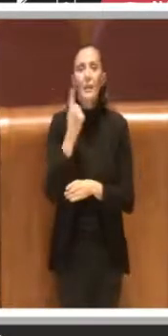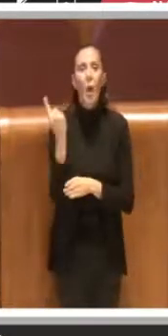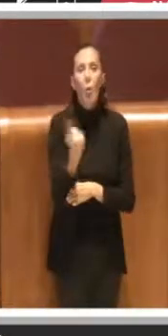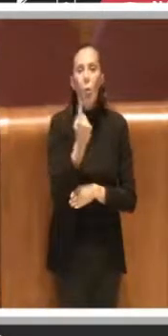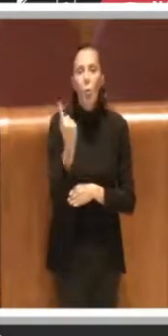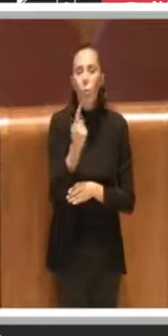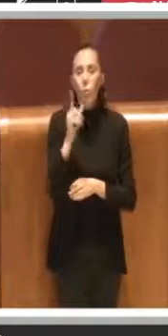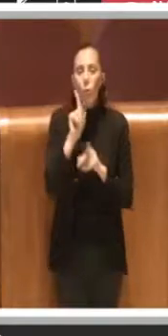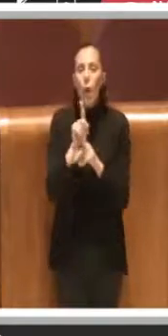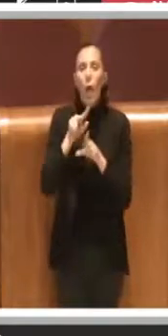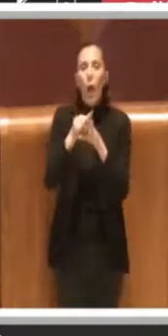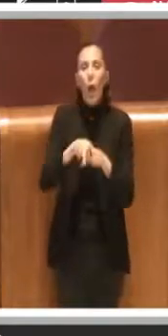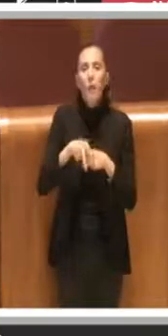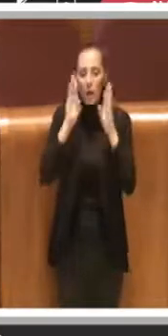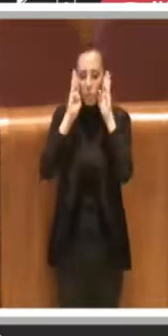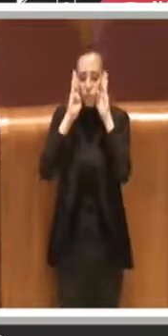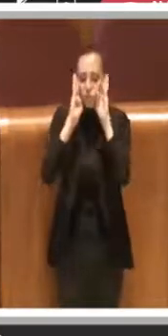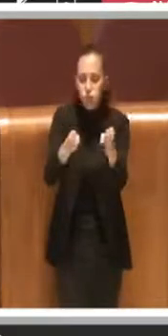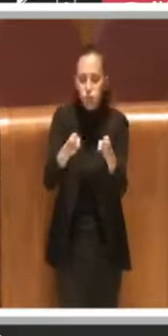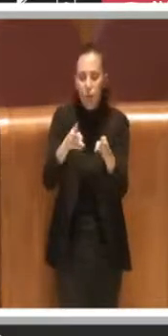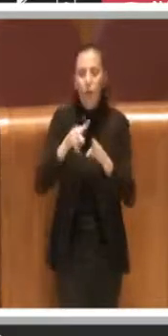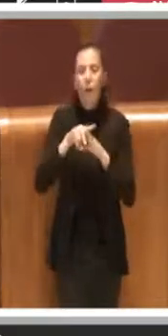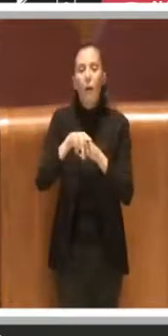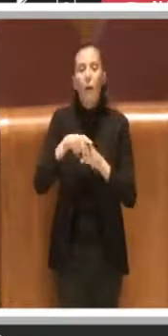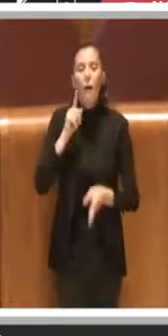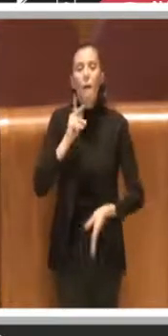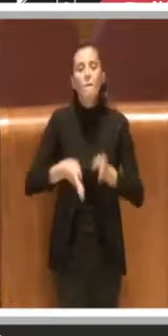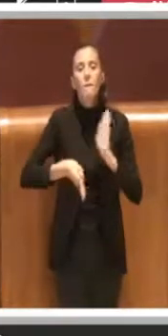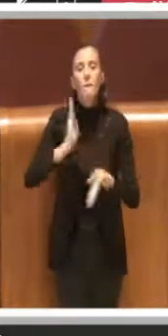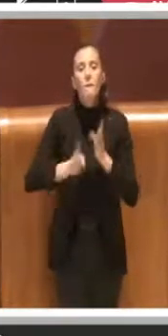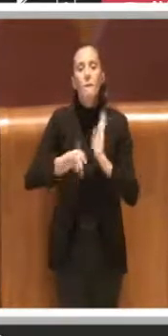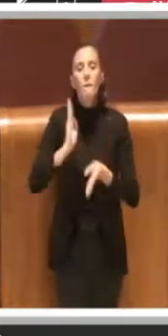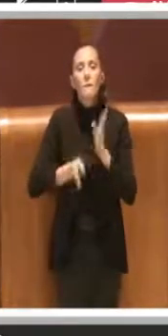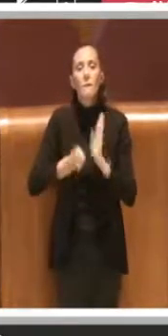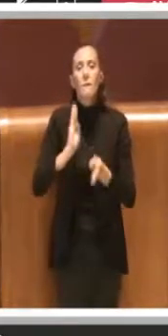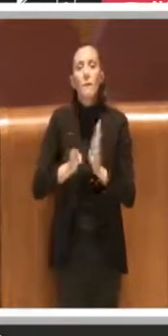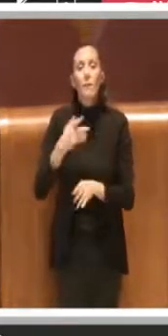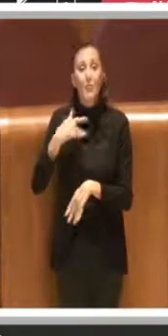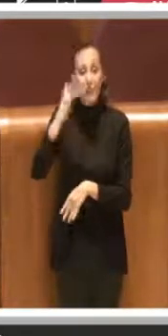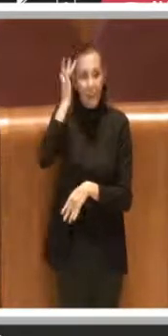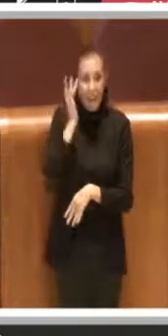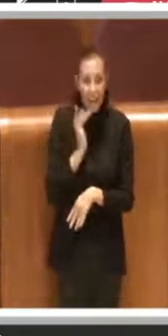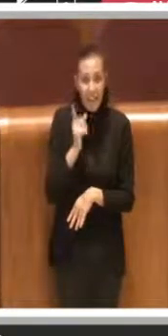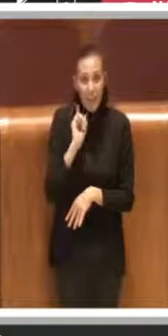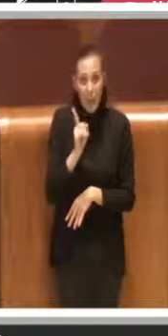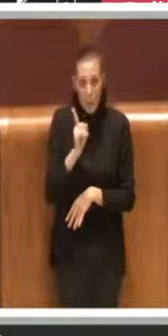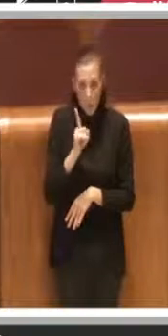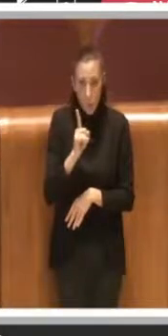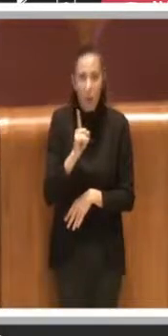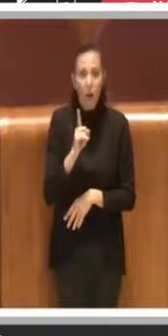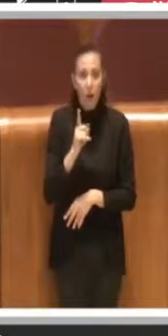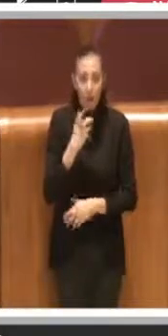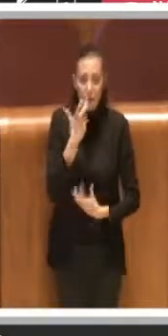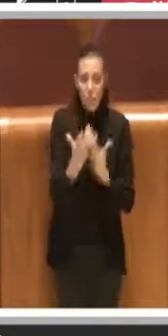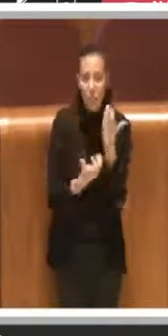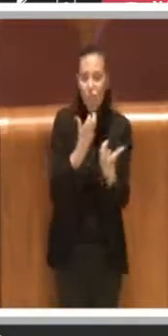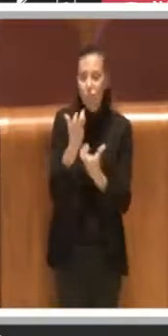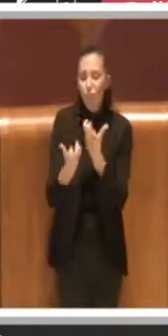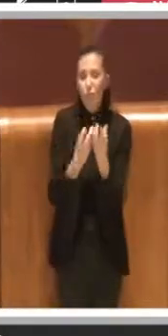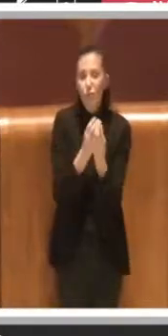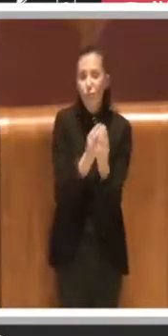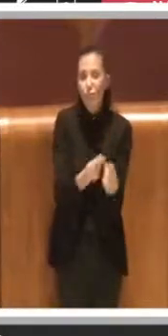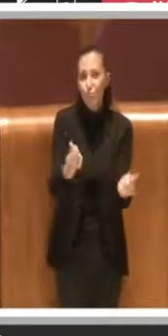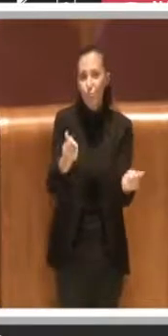solo il paraocchi perché si rischia di fare terra bruciata su tutte le esperienze positive che ci sono in questa